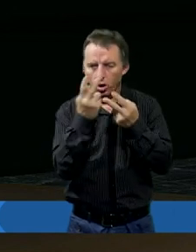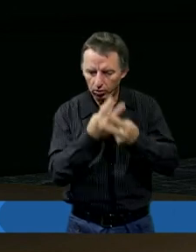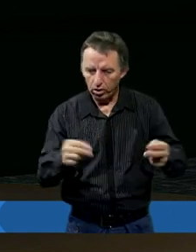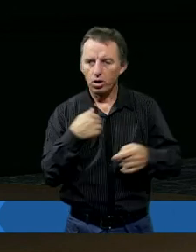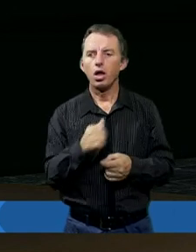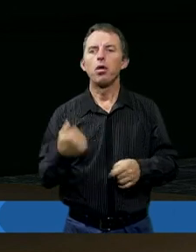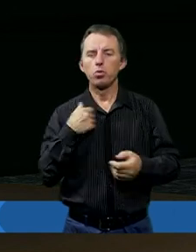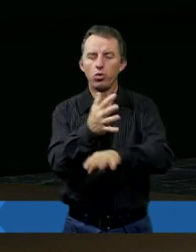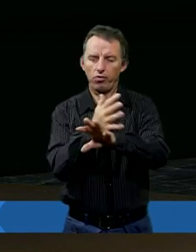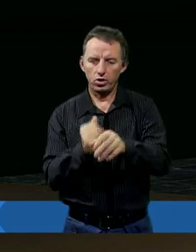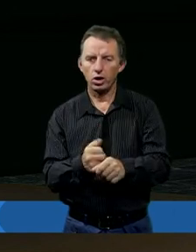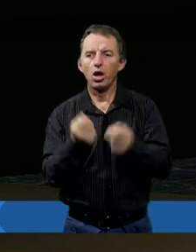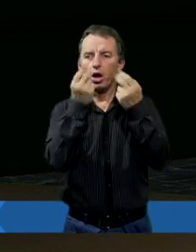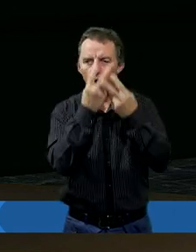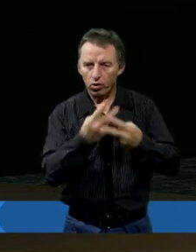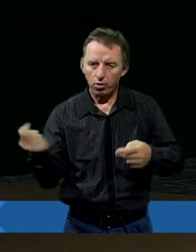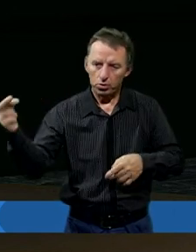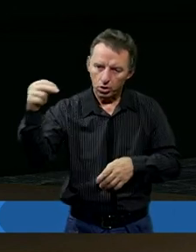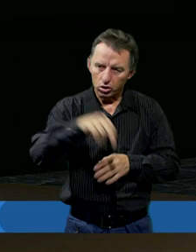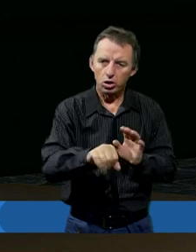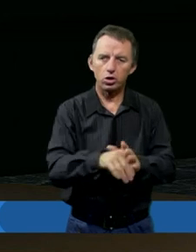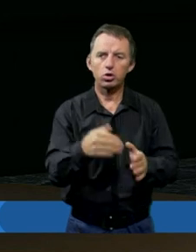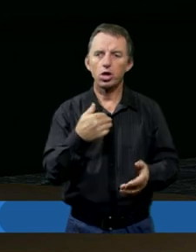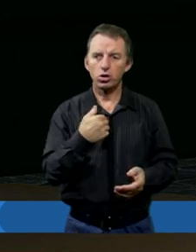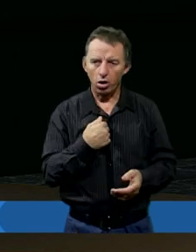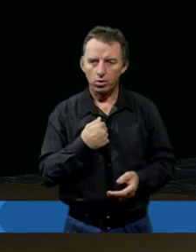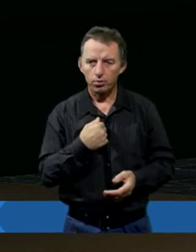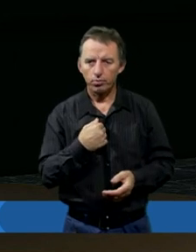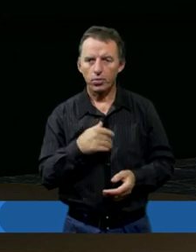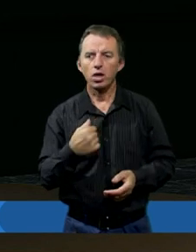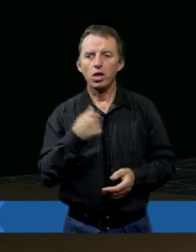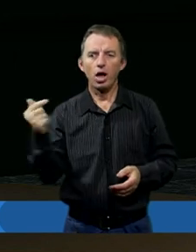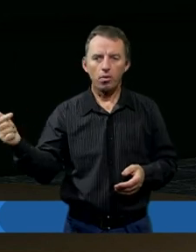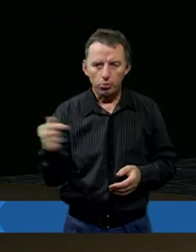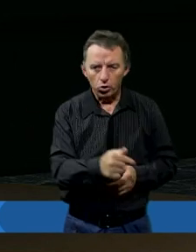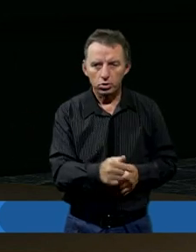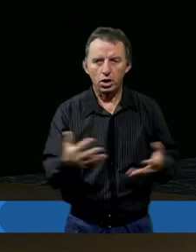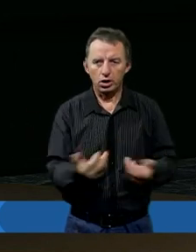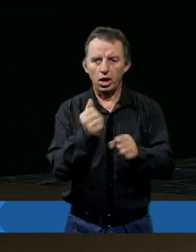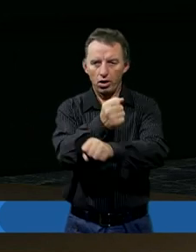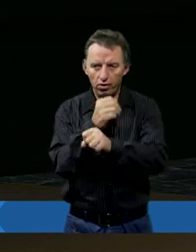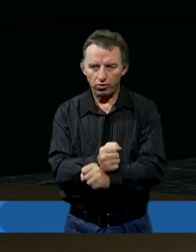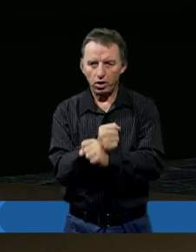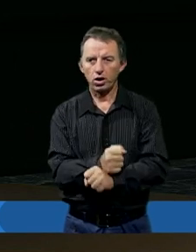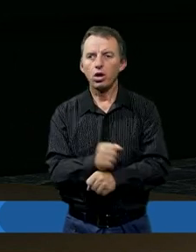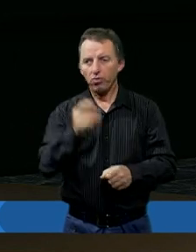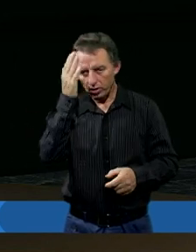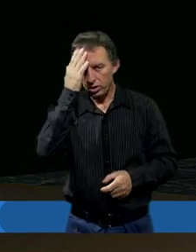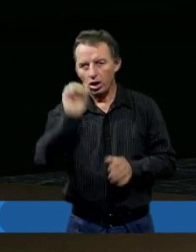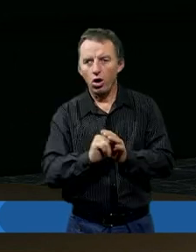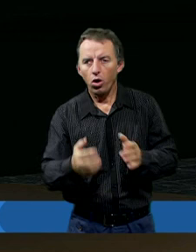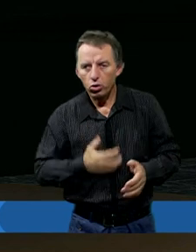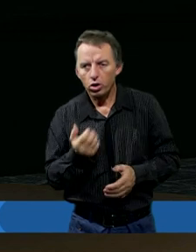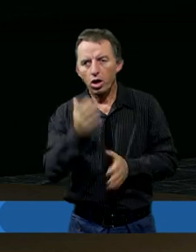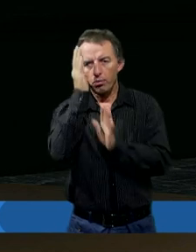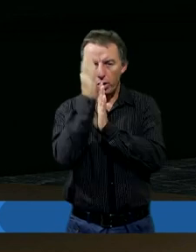odwiedziliście mnie, byłem w więzieniu, a przychodziliście do mnie. No to ja muszę znaleźć się w więzieniu, żeby wiedzieć i odczuwać?